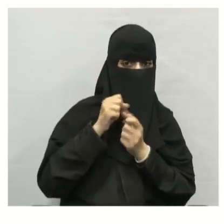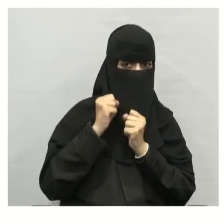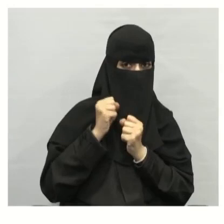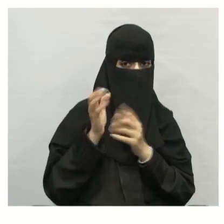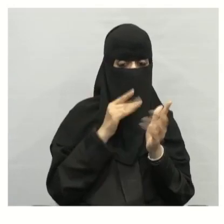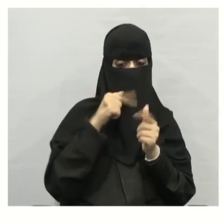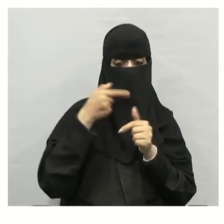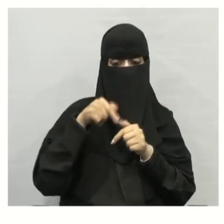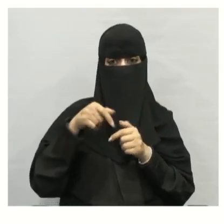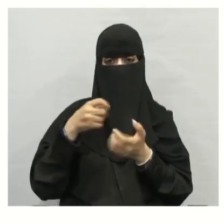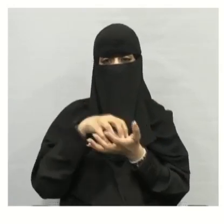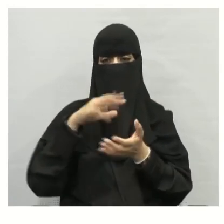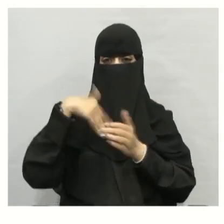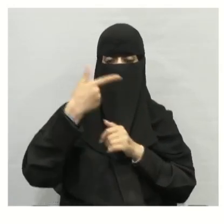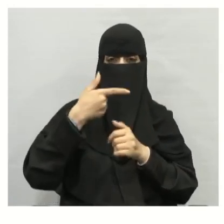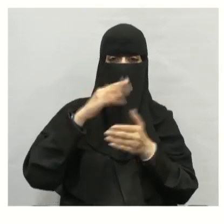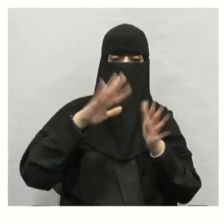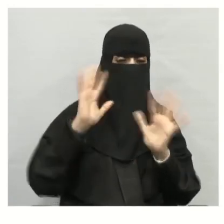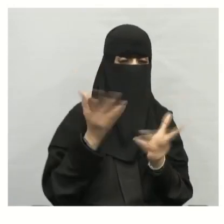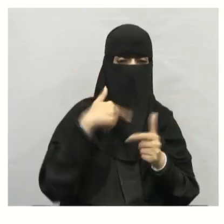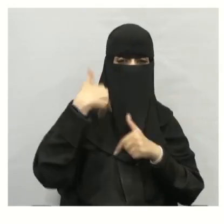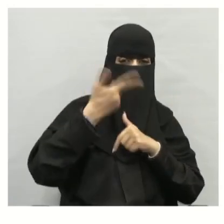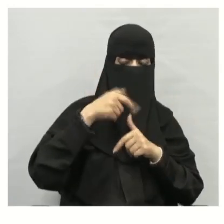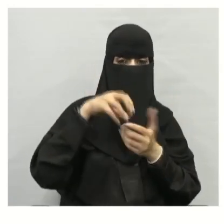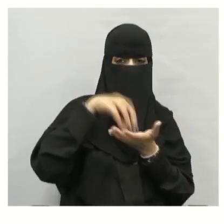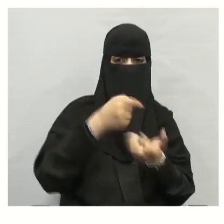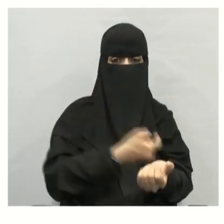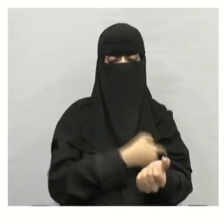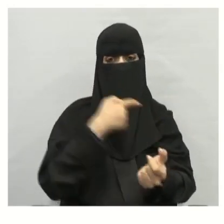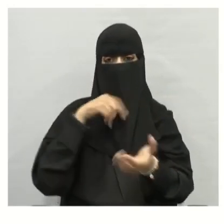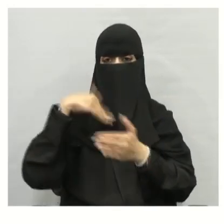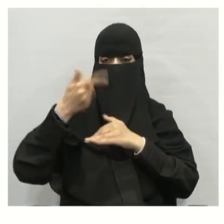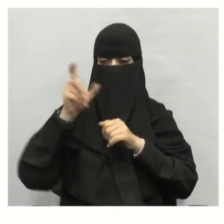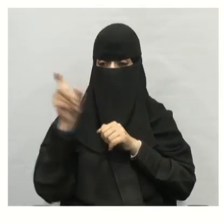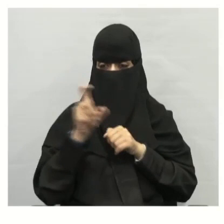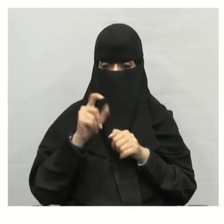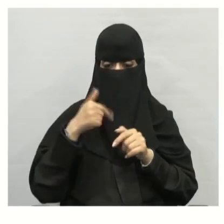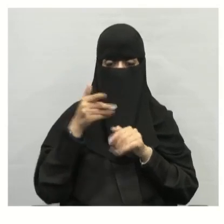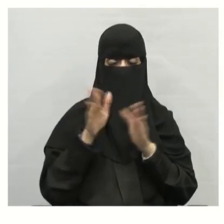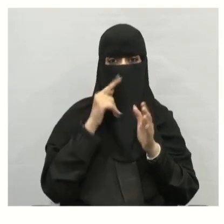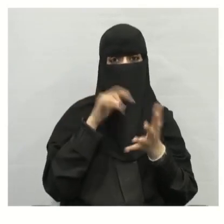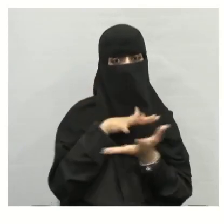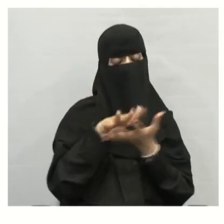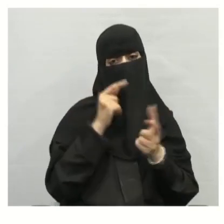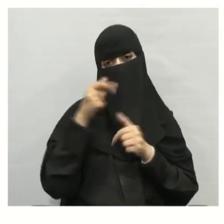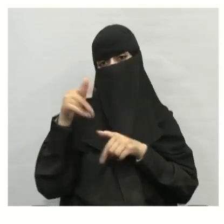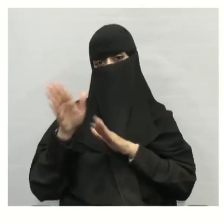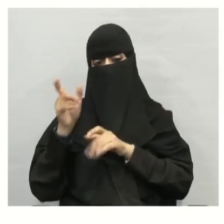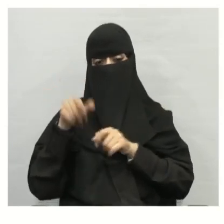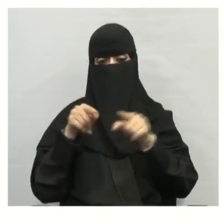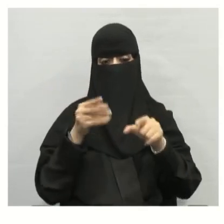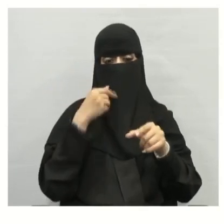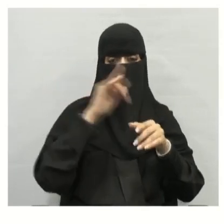مخلفات المستشفيات البطاريات بقايا المبيدات الحشرية بالنسبة لغير الخطرة مثل مخلفات